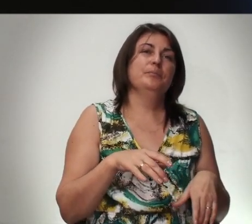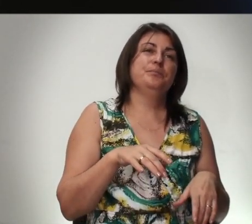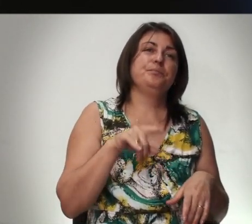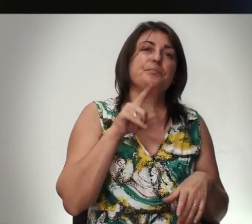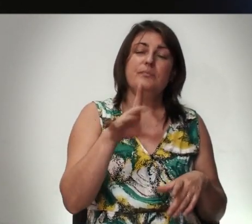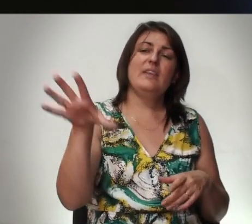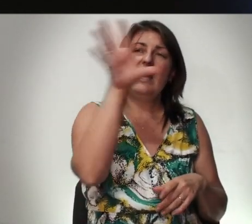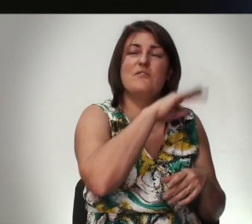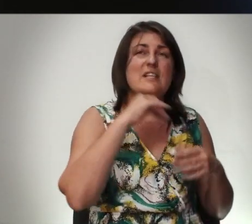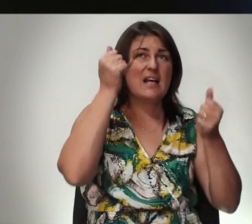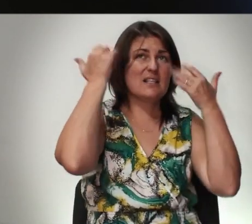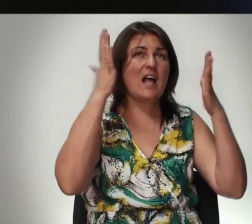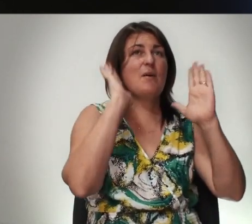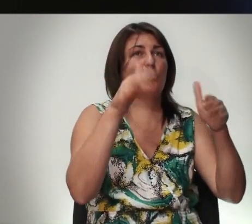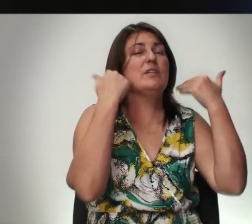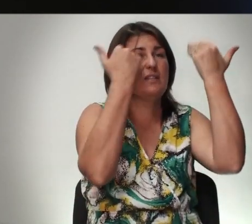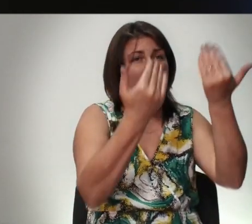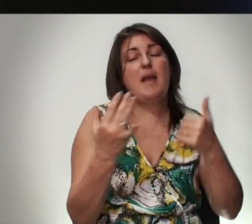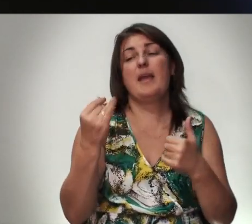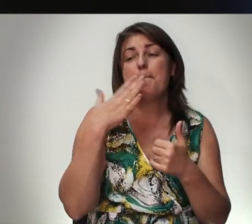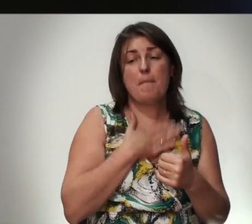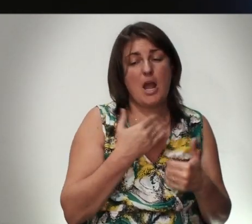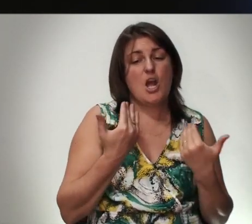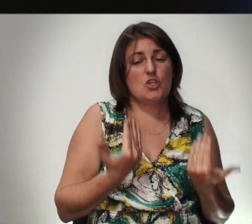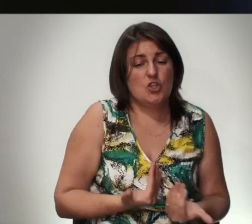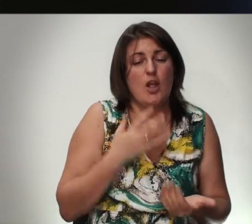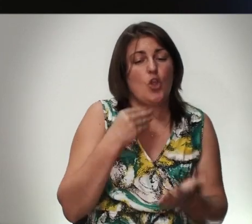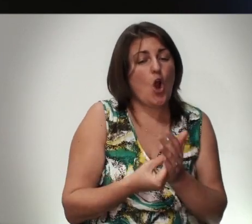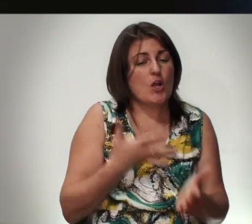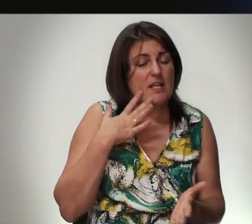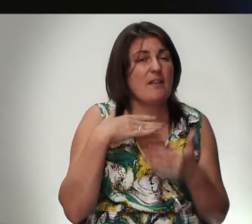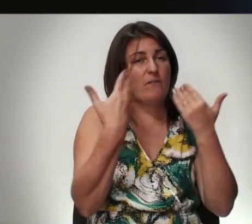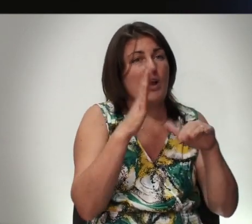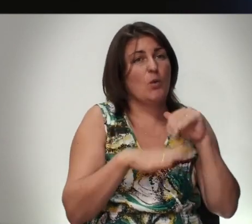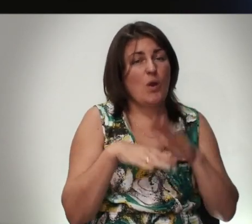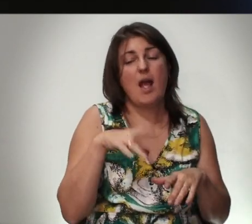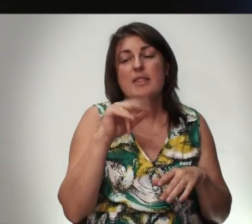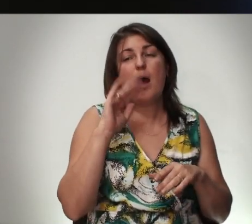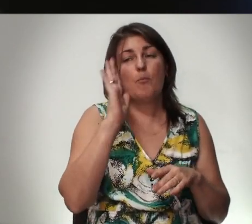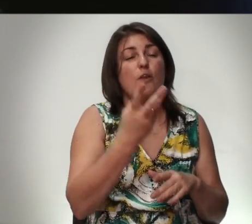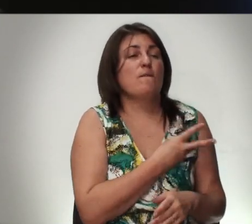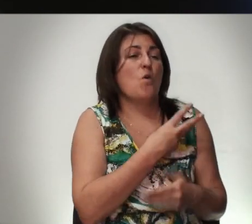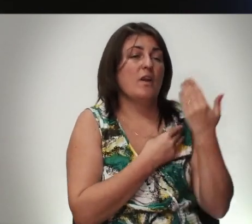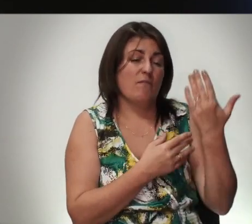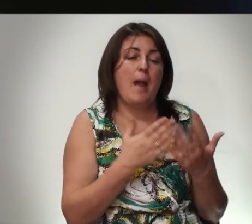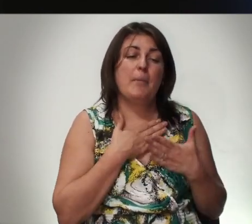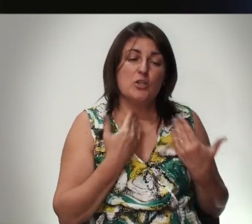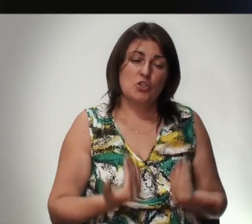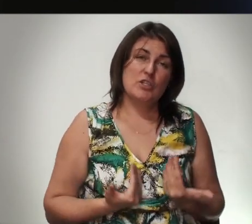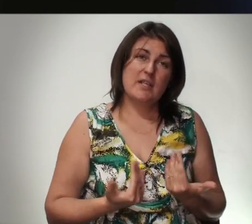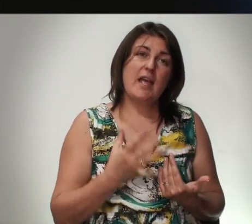И Вся Слава Будет Тебе И Моя Жизнь Драгоценна В Твоих Руках Будет Воля Твоя В Моей Жизни